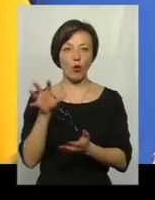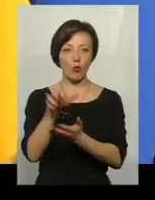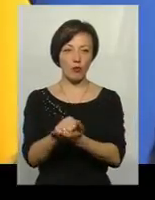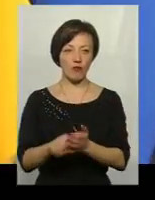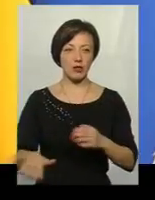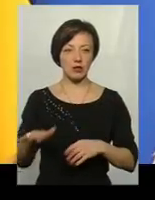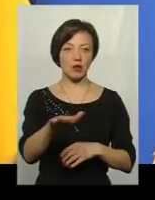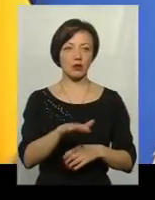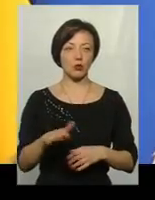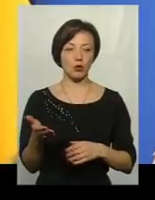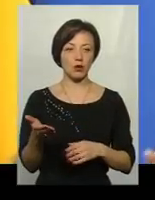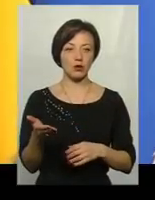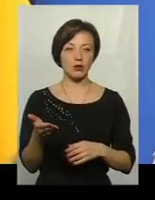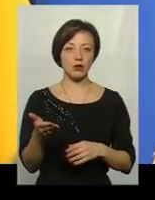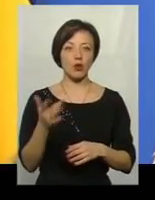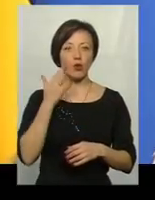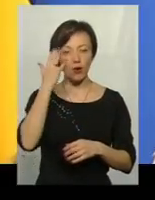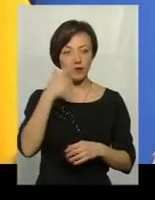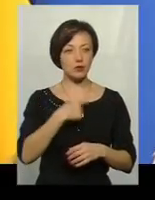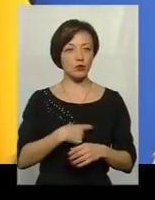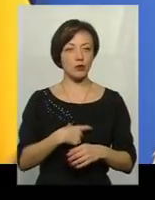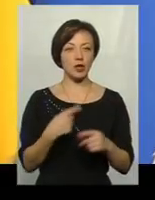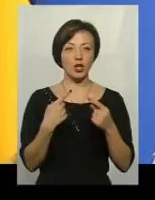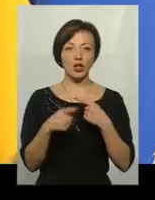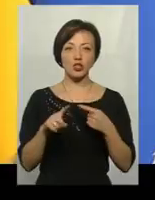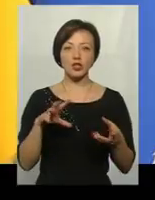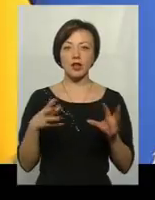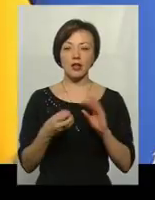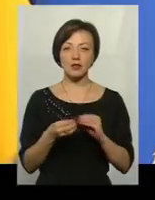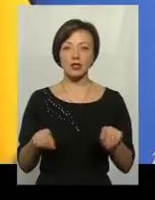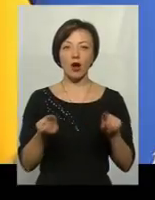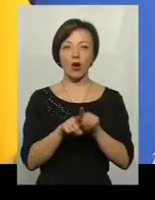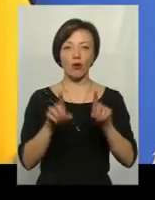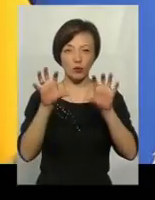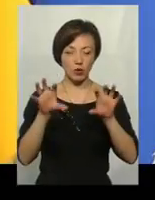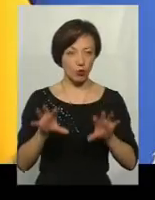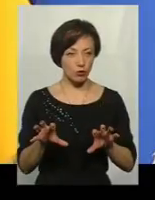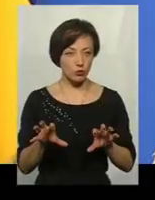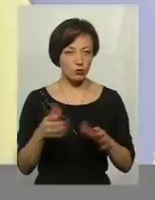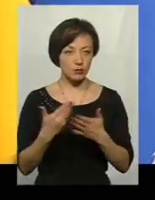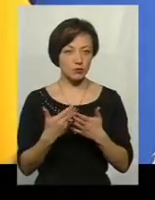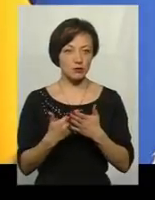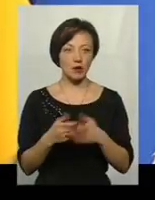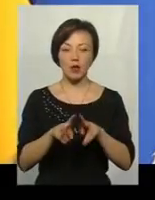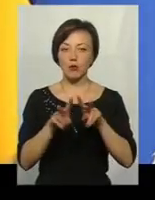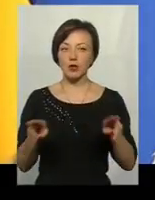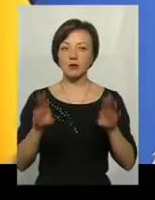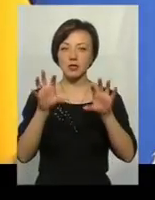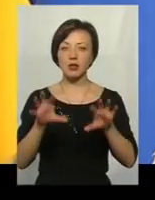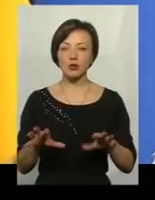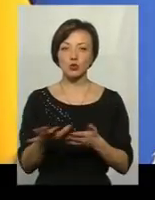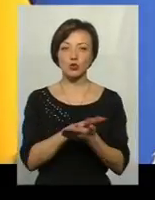території. Лише уявіть собі інші наслідки такої законодавчої ініціативи. Подібний закон